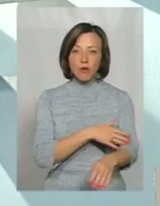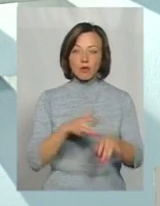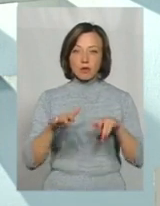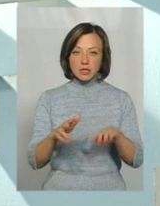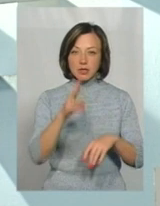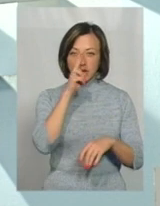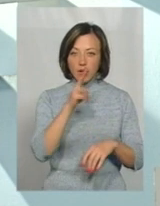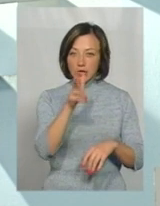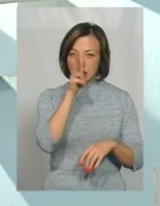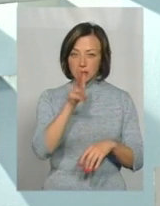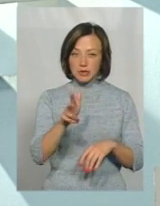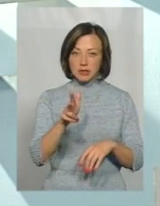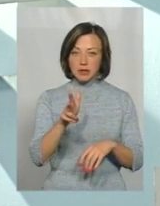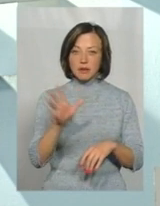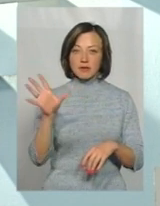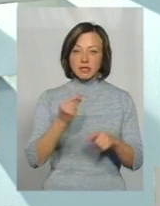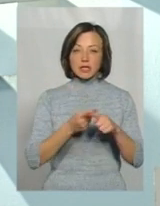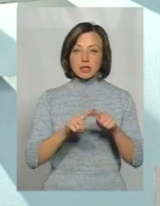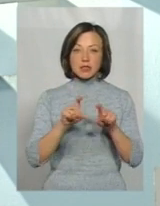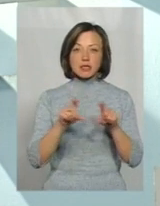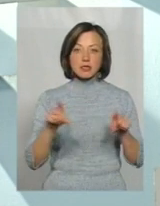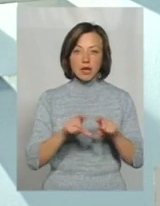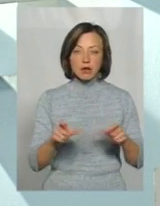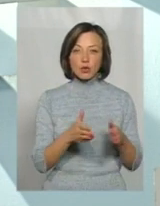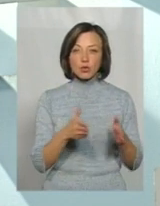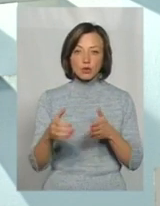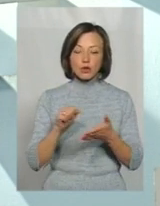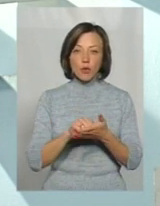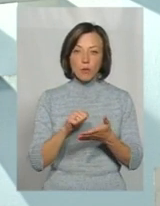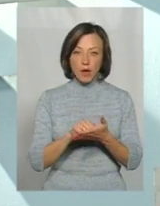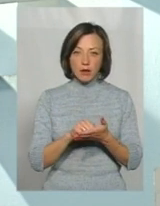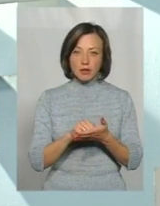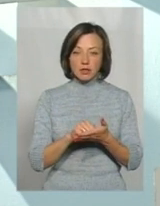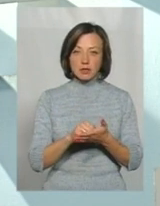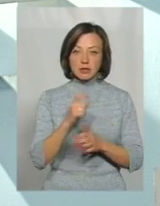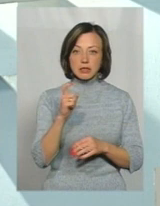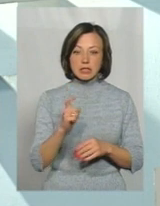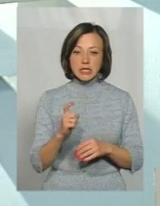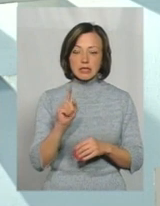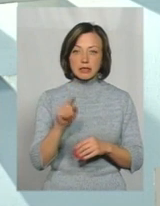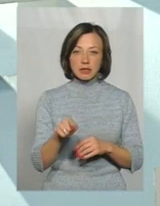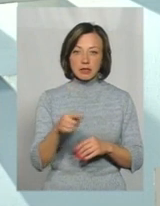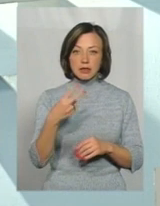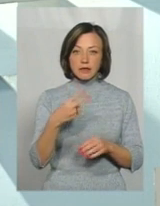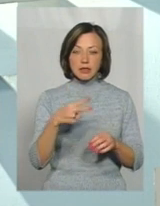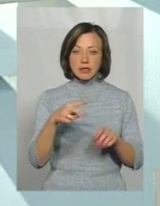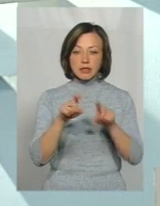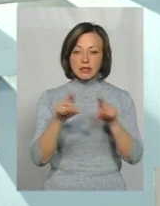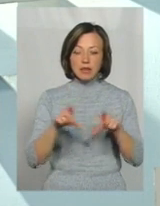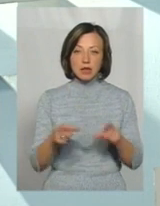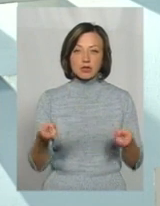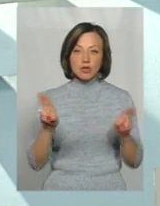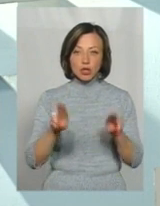-3 місяці. Усіх цих закладах готуються документи. Тобто, з тих 20 закладів, які